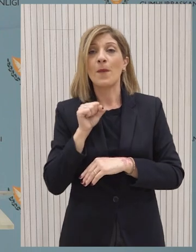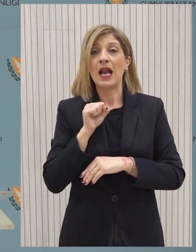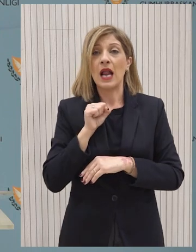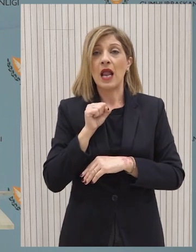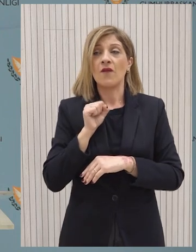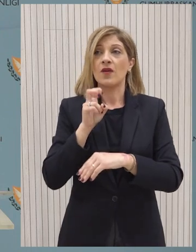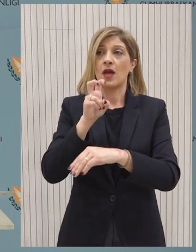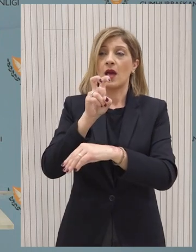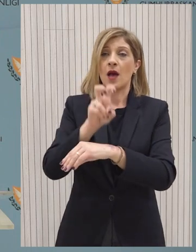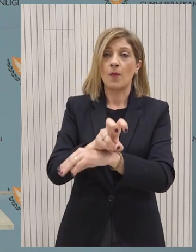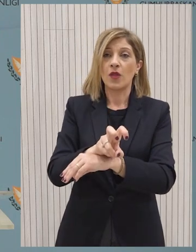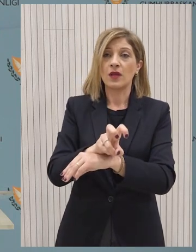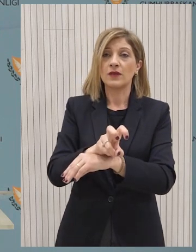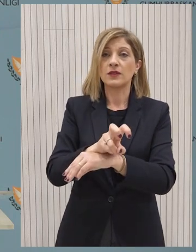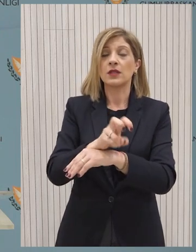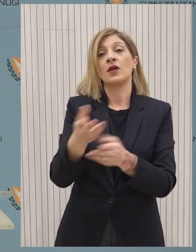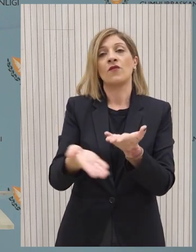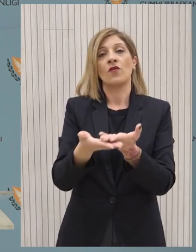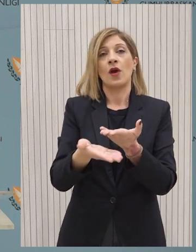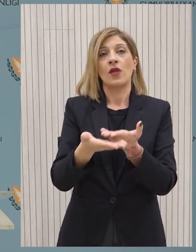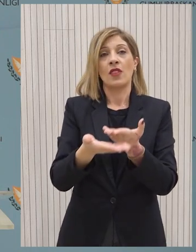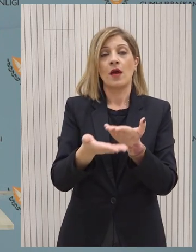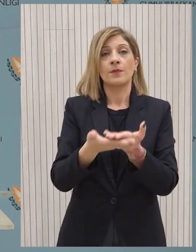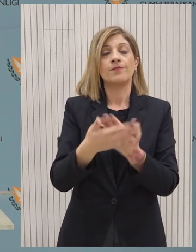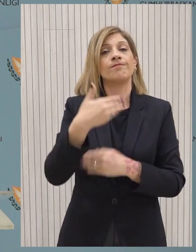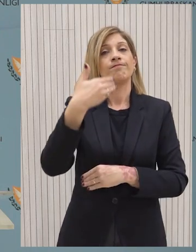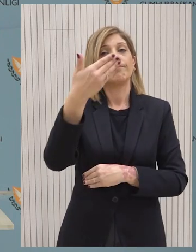μετά να μεταφερθεί μια ασφάλεια και να παραληφθεί να διανεμηθεί η στιγκάση.